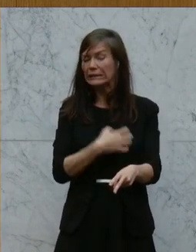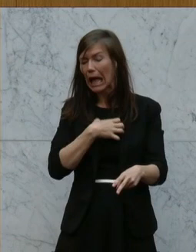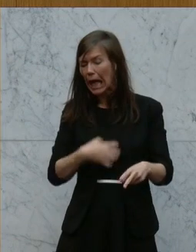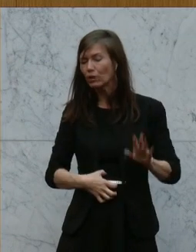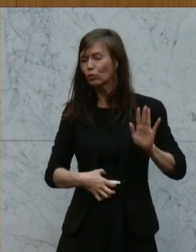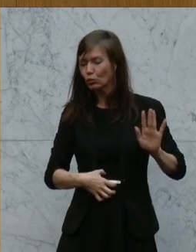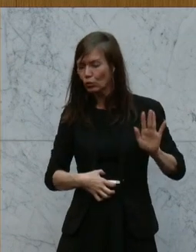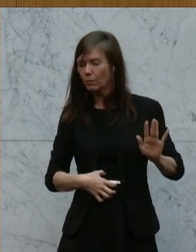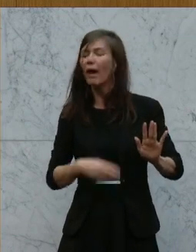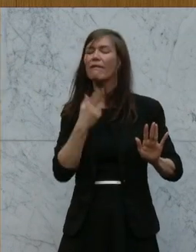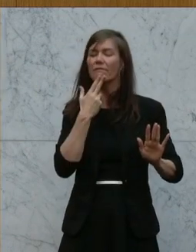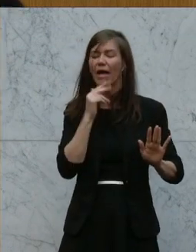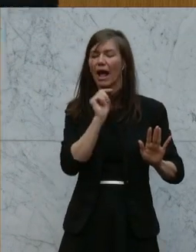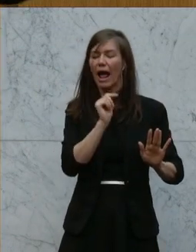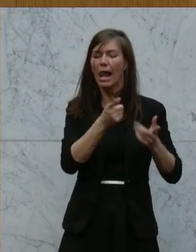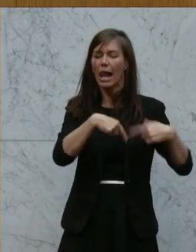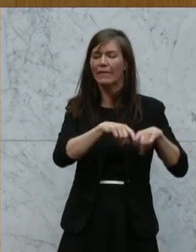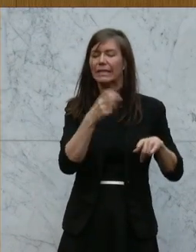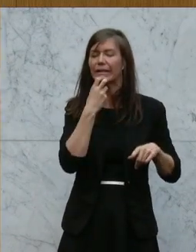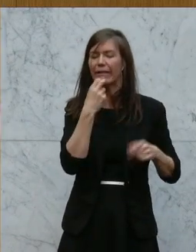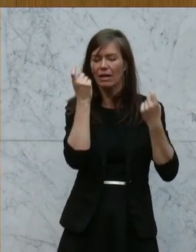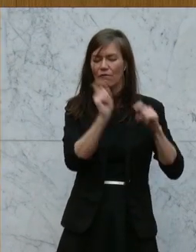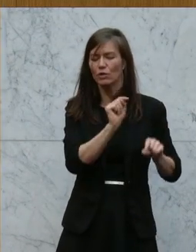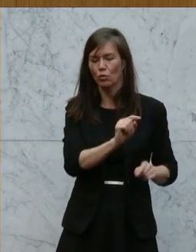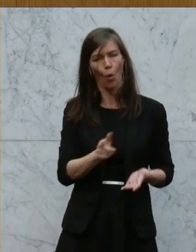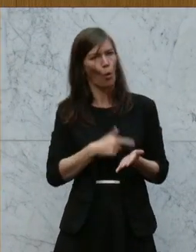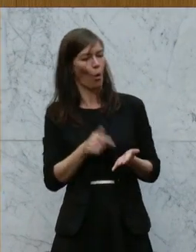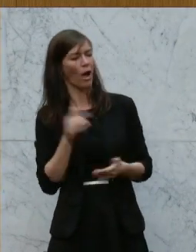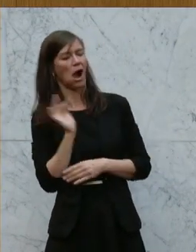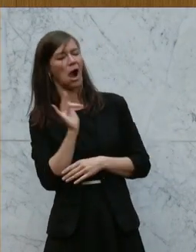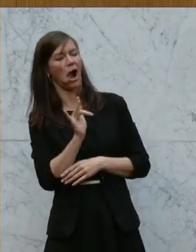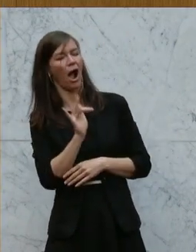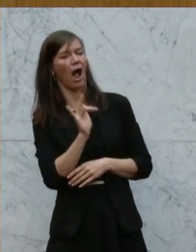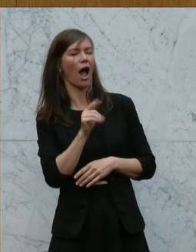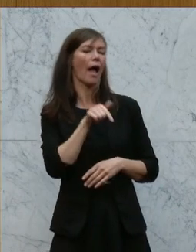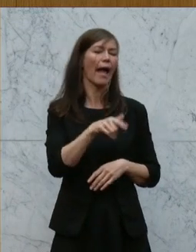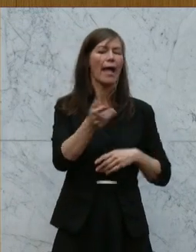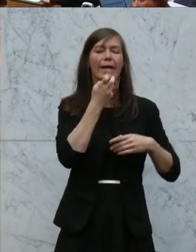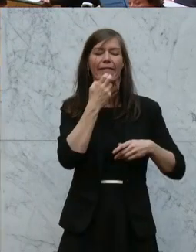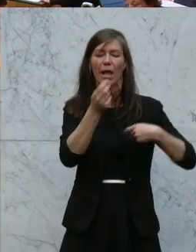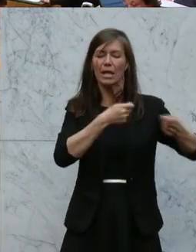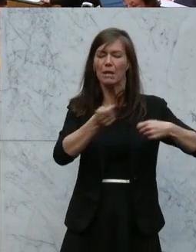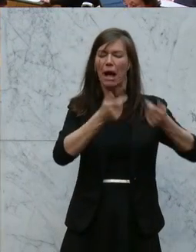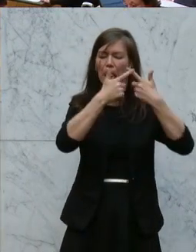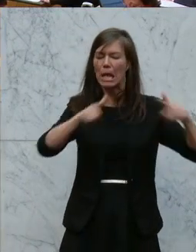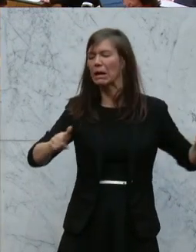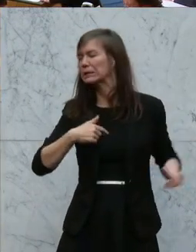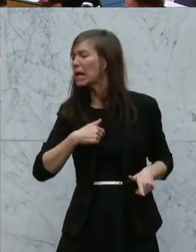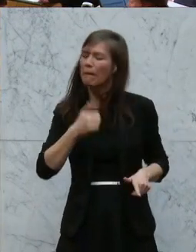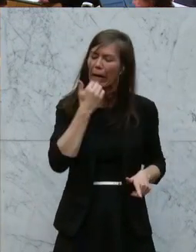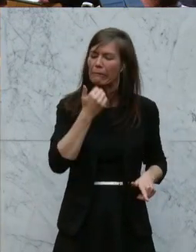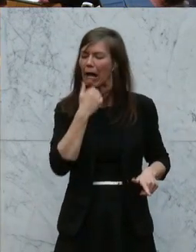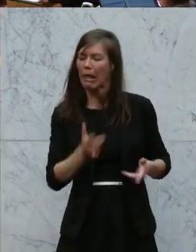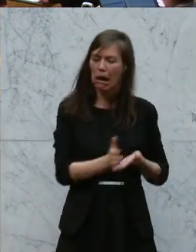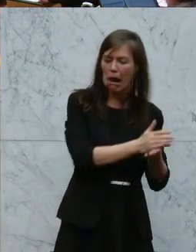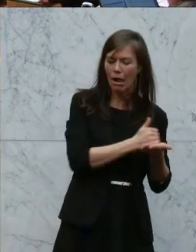Schauen wir uns einmal die an. Es wird ja oft gesagt, na, diese böse Liberalisierung der Energiemärkte, die privaten Unternehmen, die hier abcashen. Wo sind